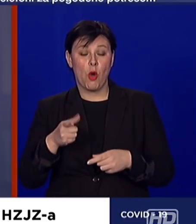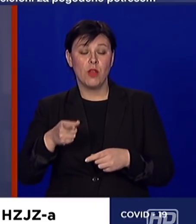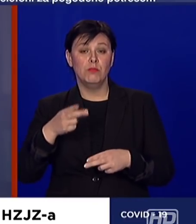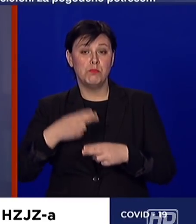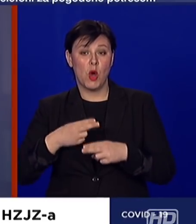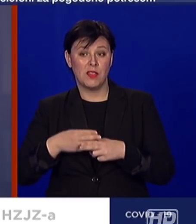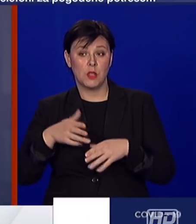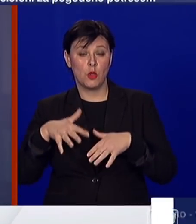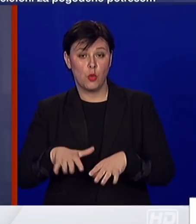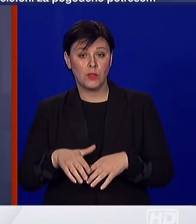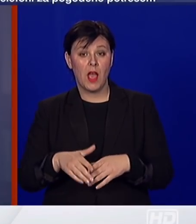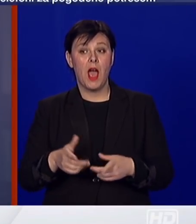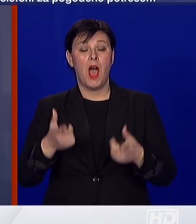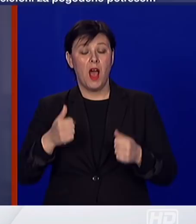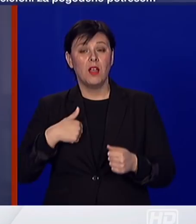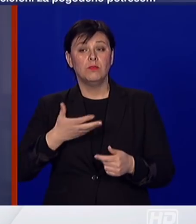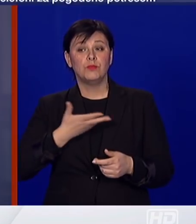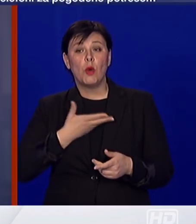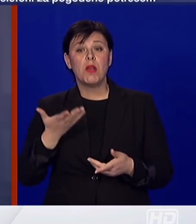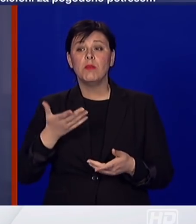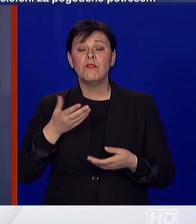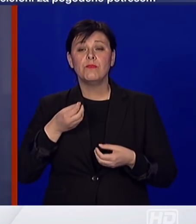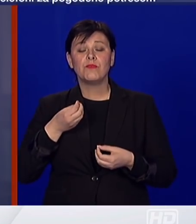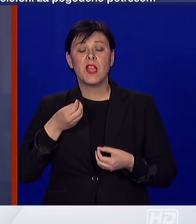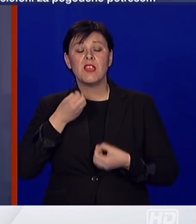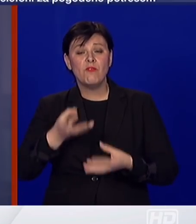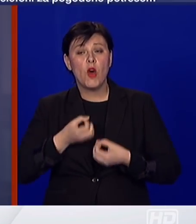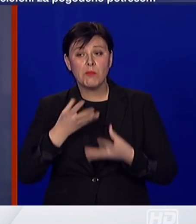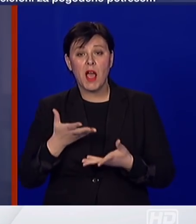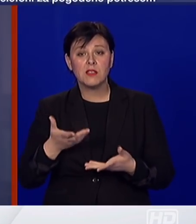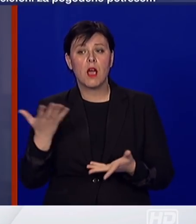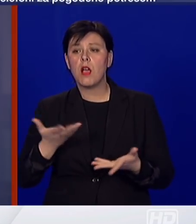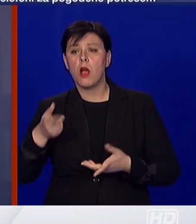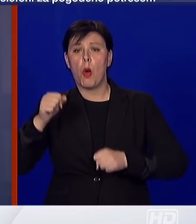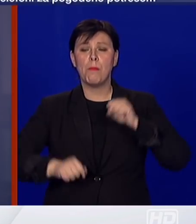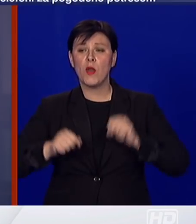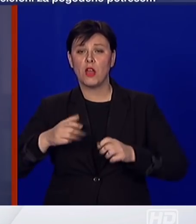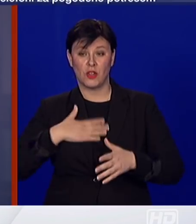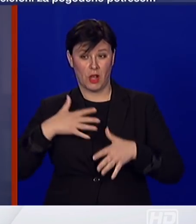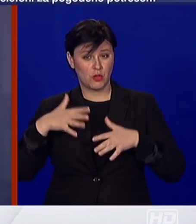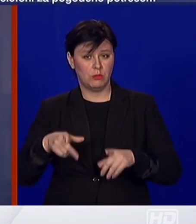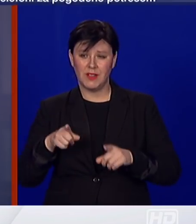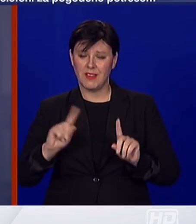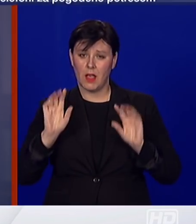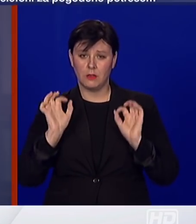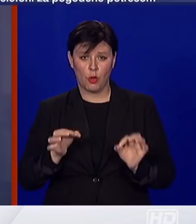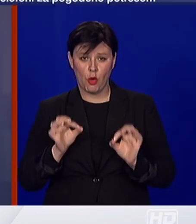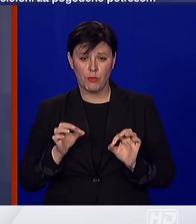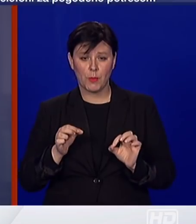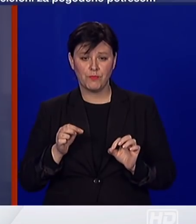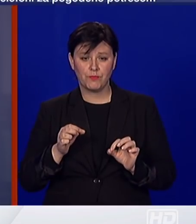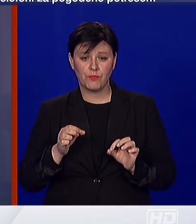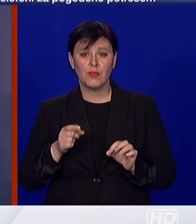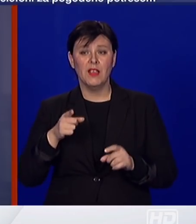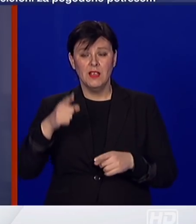Međutim, ovo što dobijamo vijesti o ponašanjima naših građana ne zvuči dobro. I kroz nekoliko dana, kao